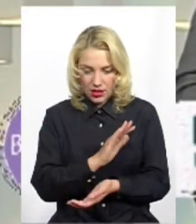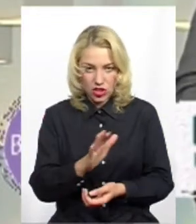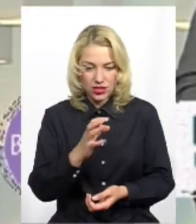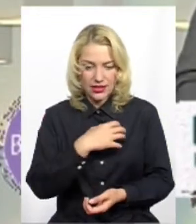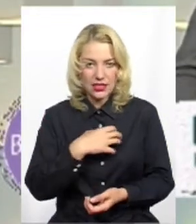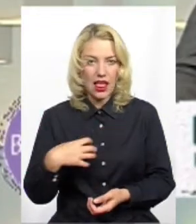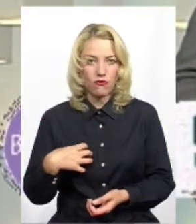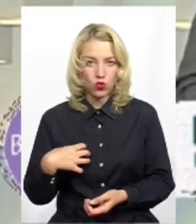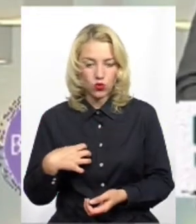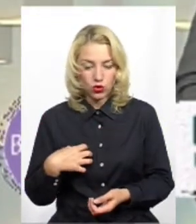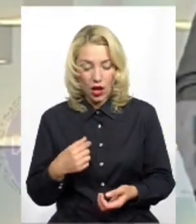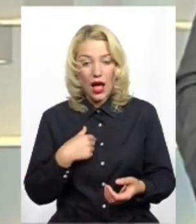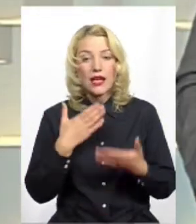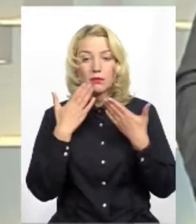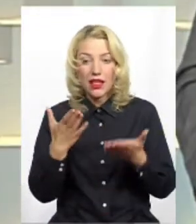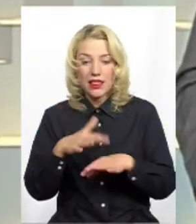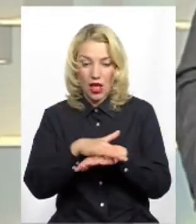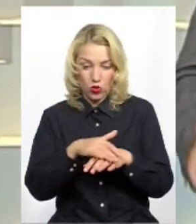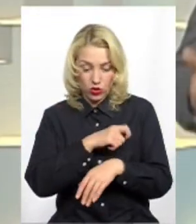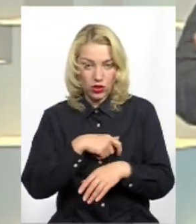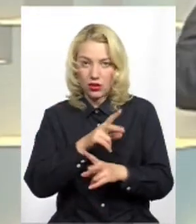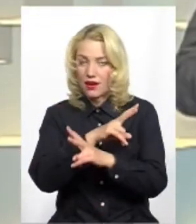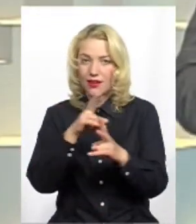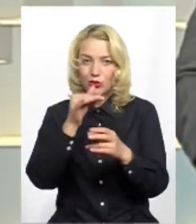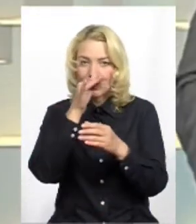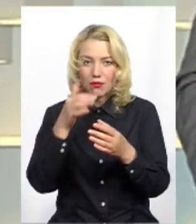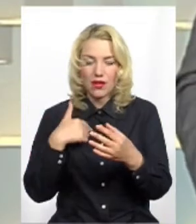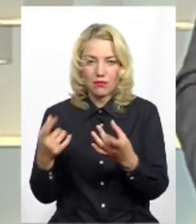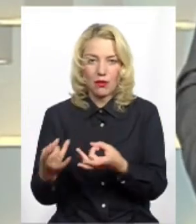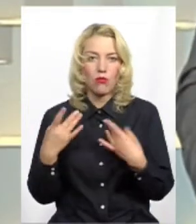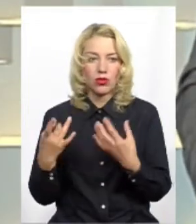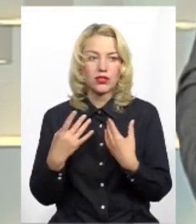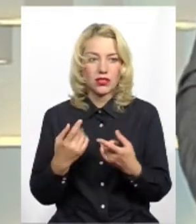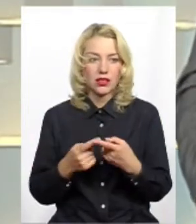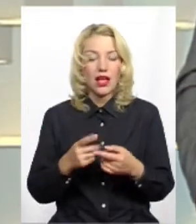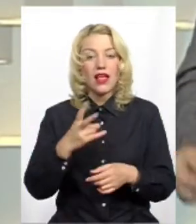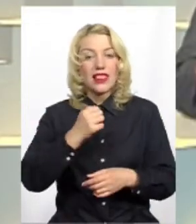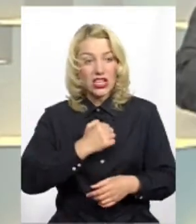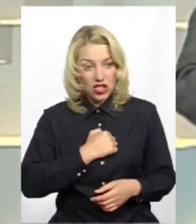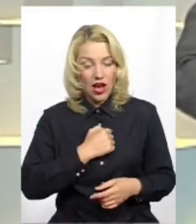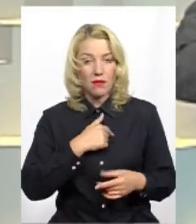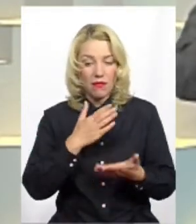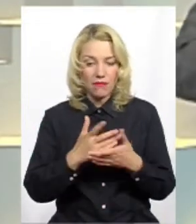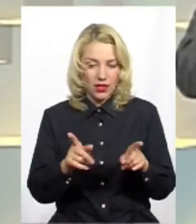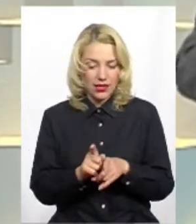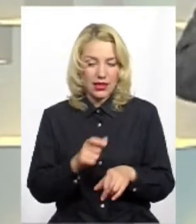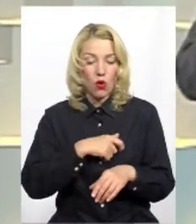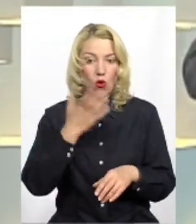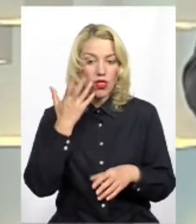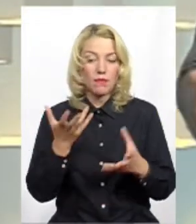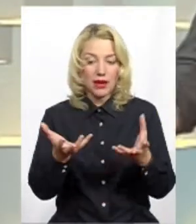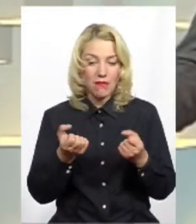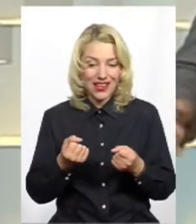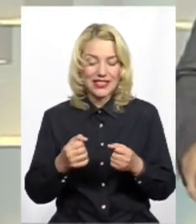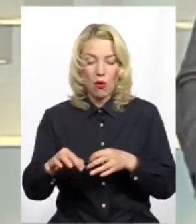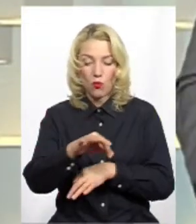поясніть мені. Ніхто не міг пояснити. Ви розумієте, от таких ми маємо депутатів, на превеликий жаль, коли приймаються проєкти законів,